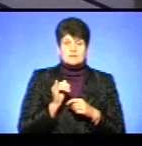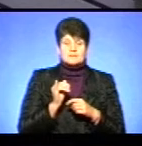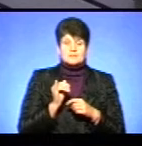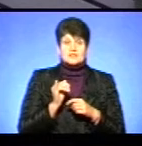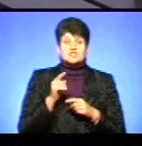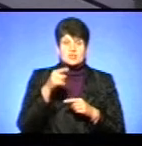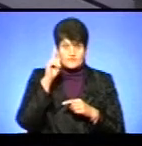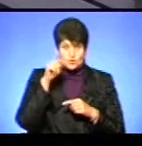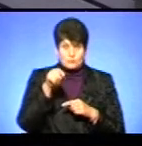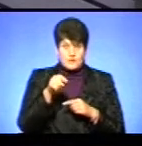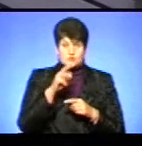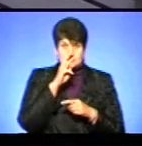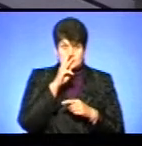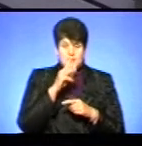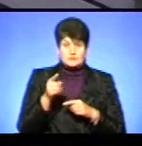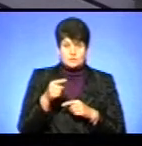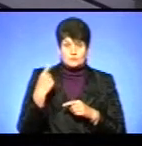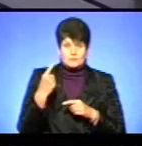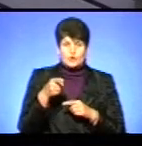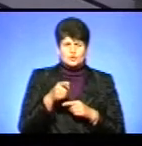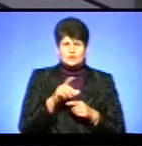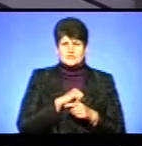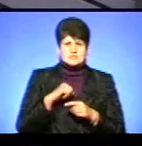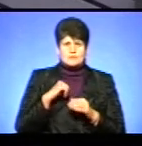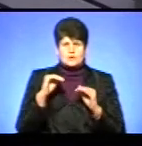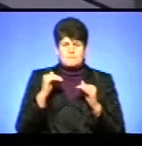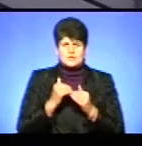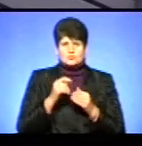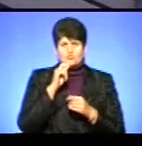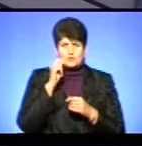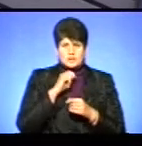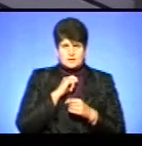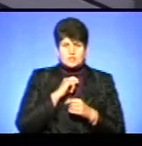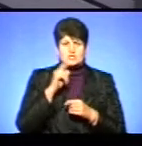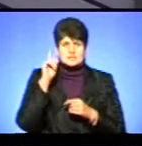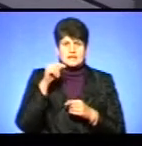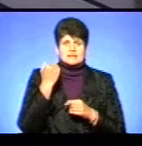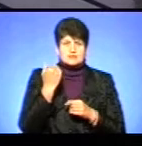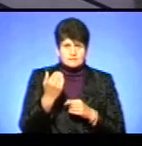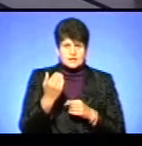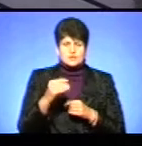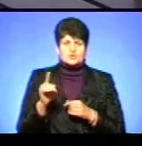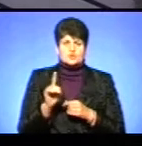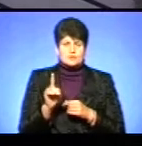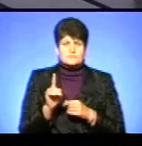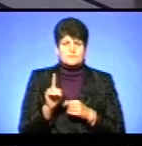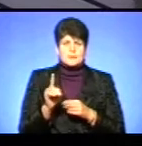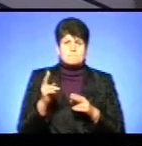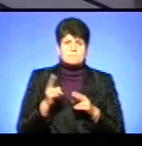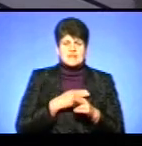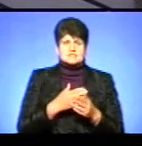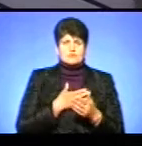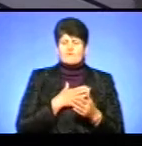Чи відомо вам, що зарплата на Тернопільщині є одною з найнижчої в Україні? Чи відомо вам, що весь